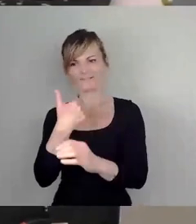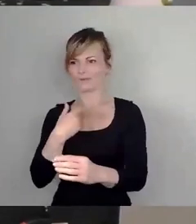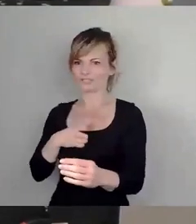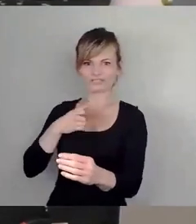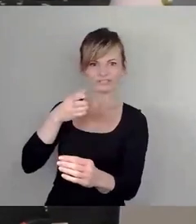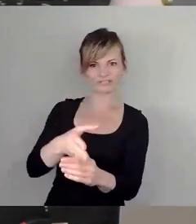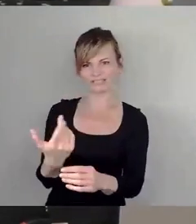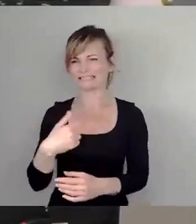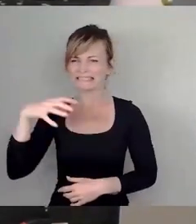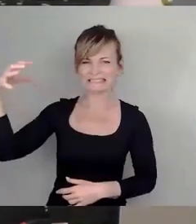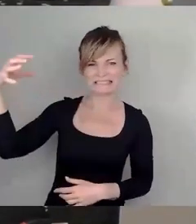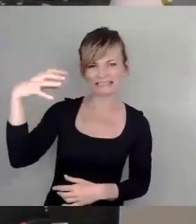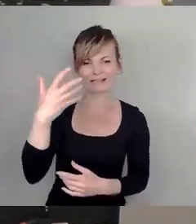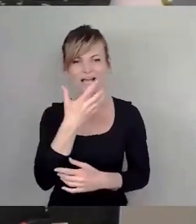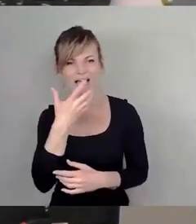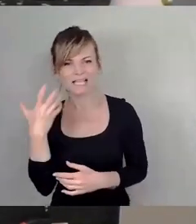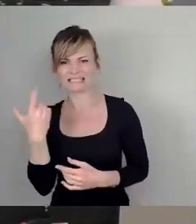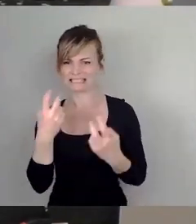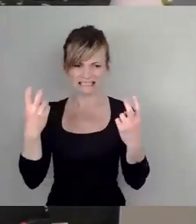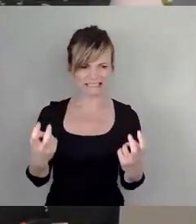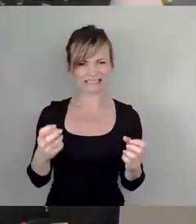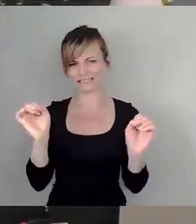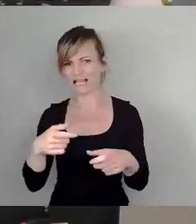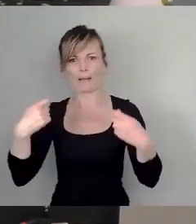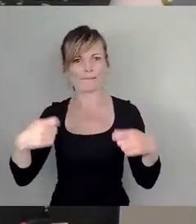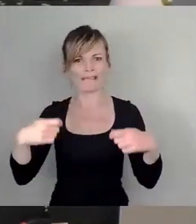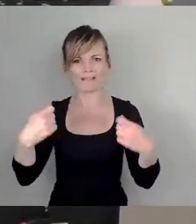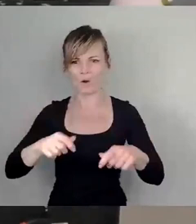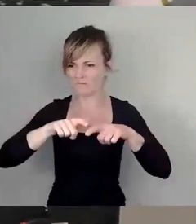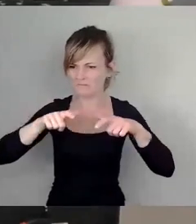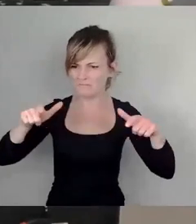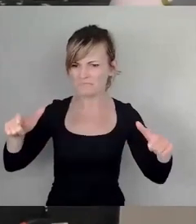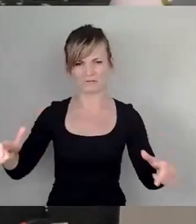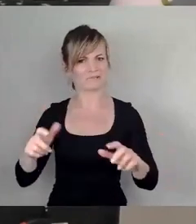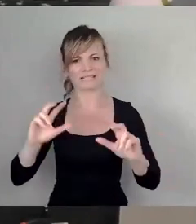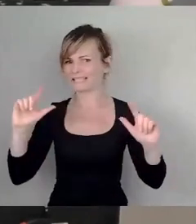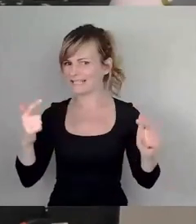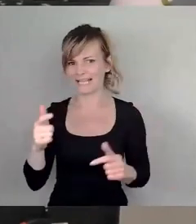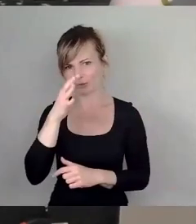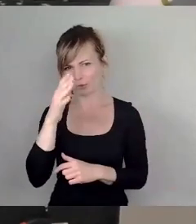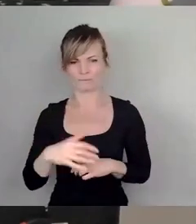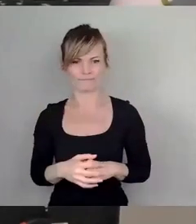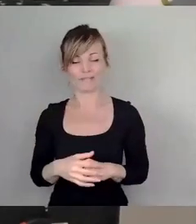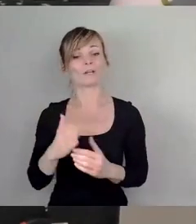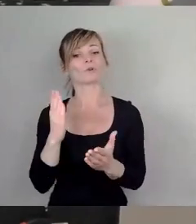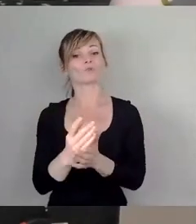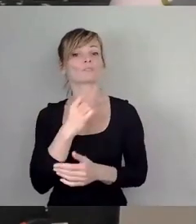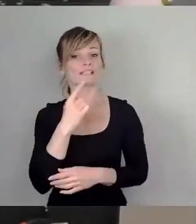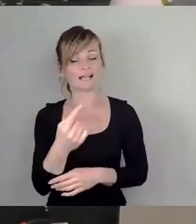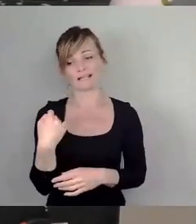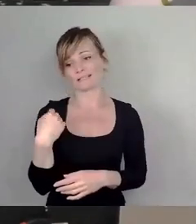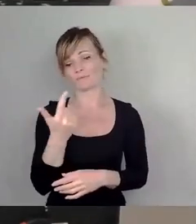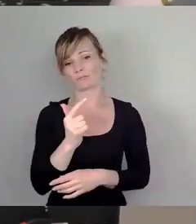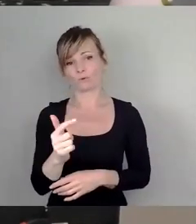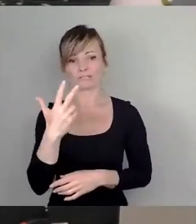Sitzmöglichkeiten, viel Beton statt grün. 2023, auch das ist schon gesagt worden, haben wir für einen kurzen Zeitraum